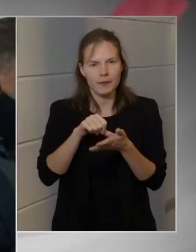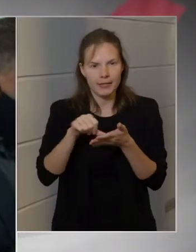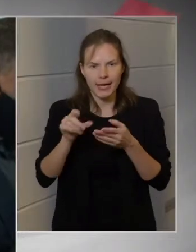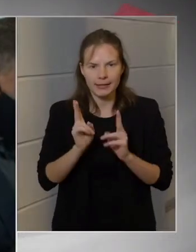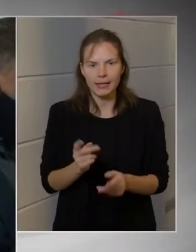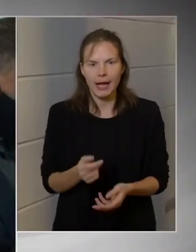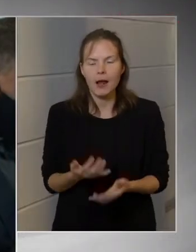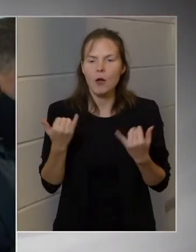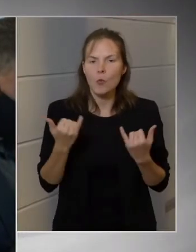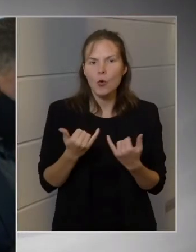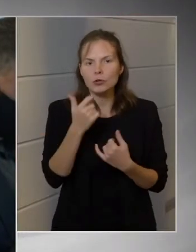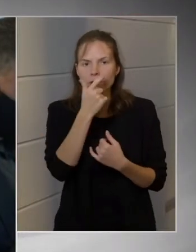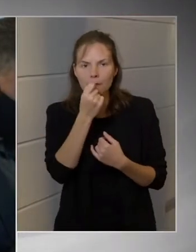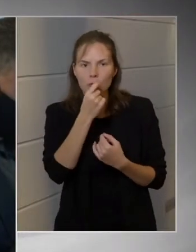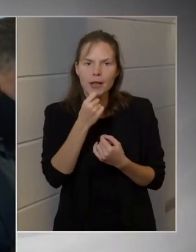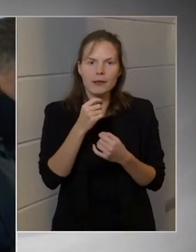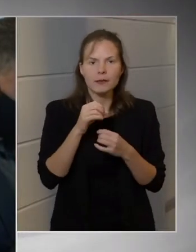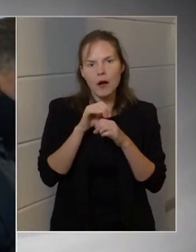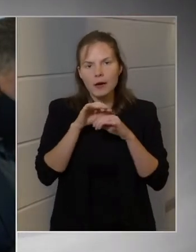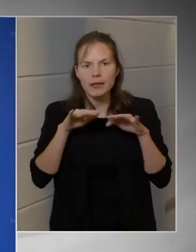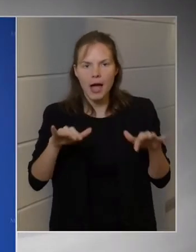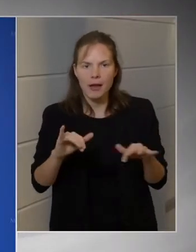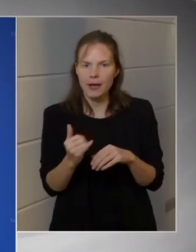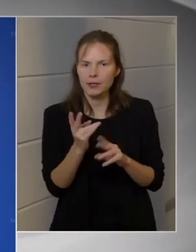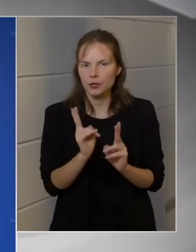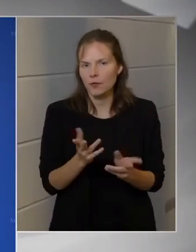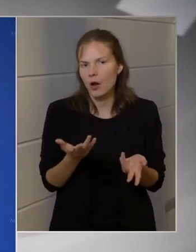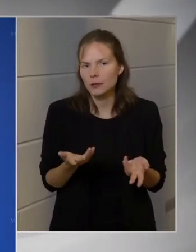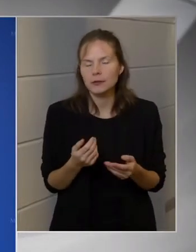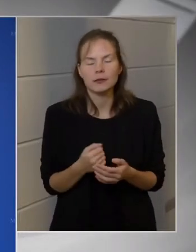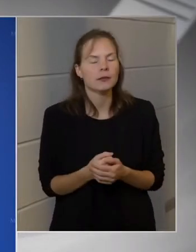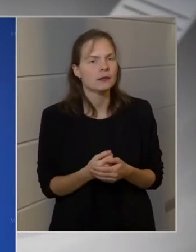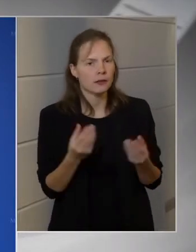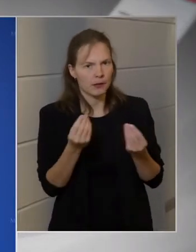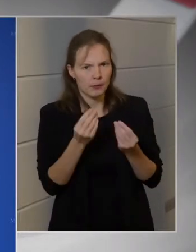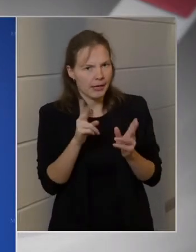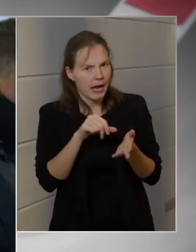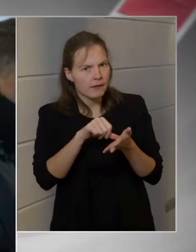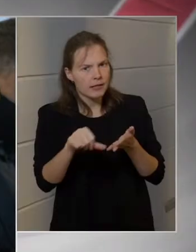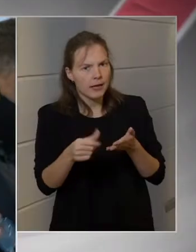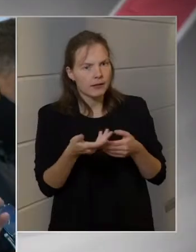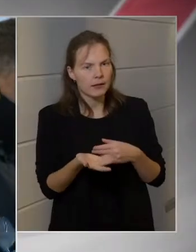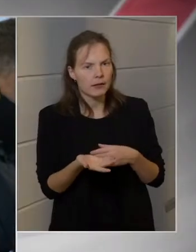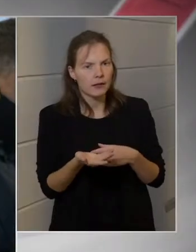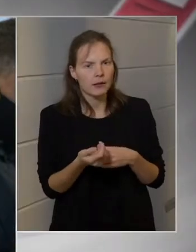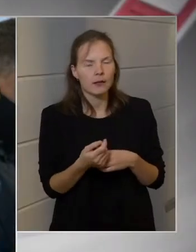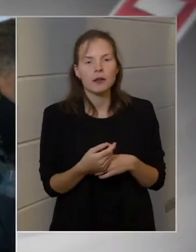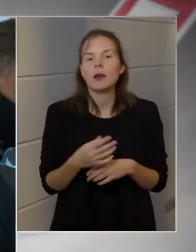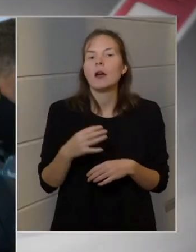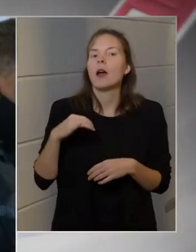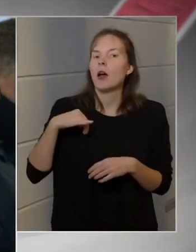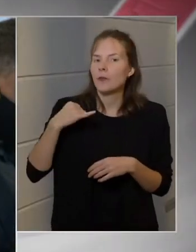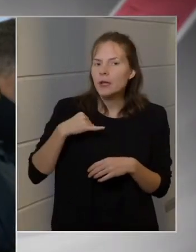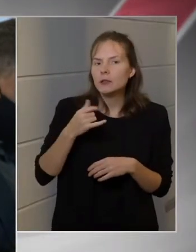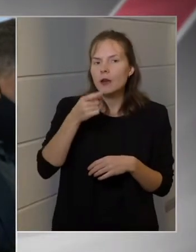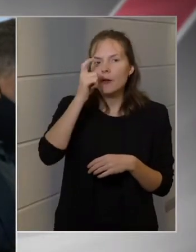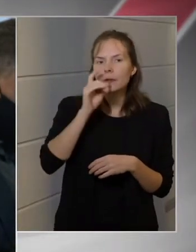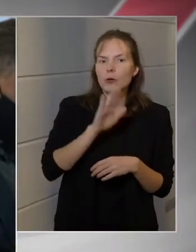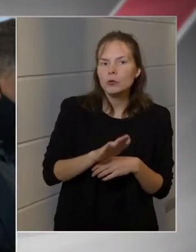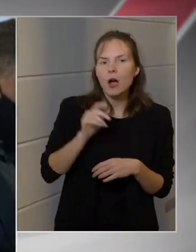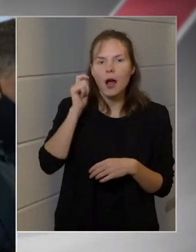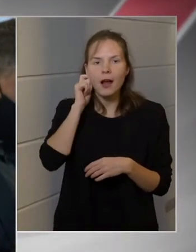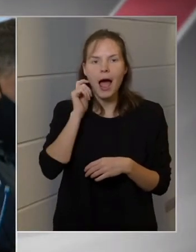itt van az influenza járvány is. Mi az, amiért fizetni kell? Fiatal fiúknak és